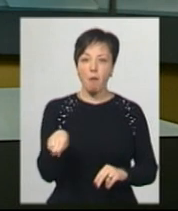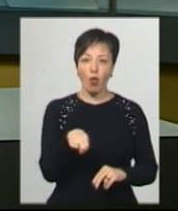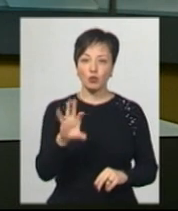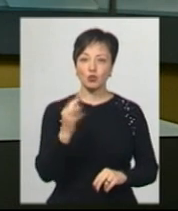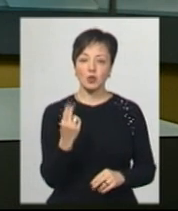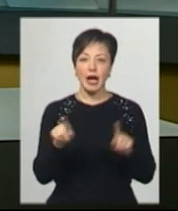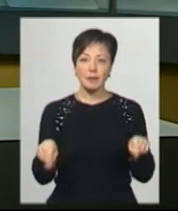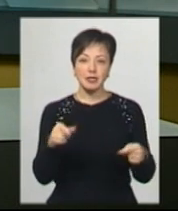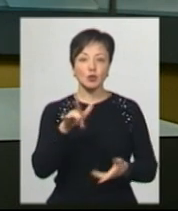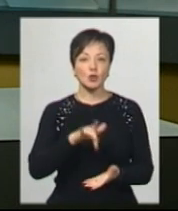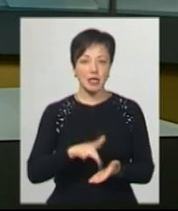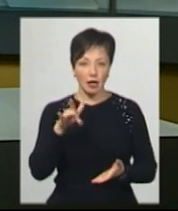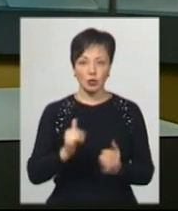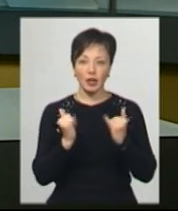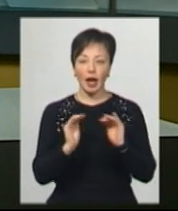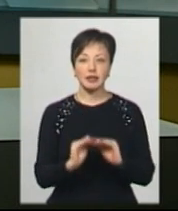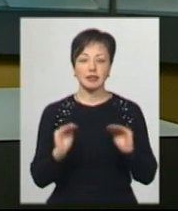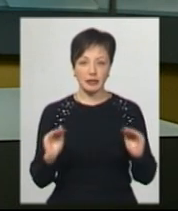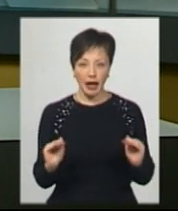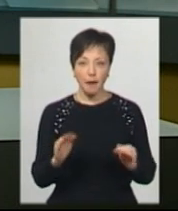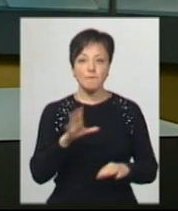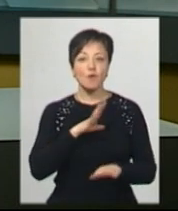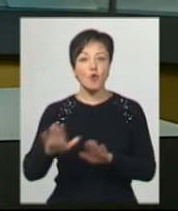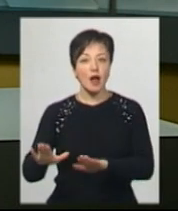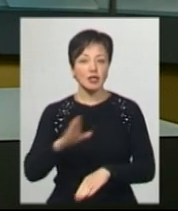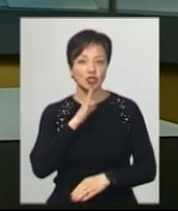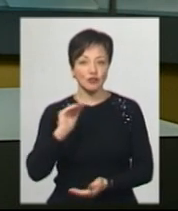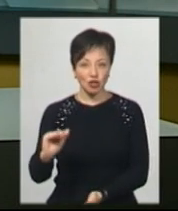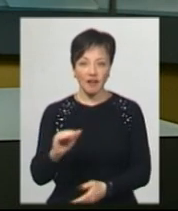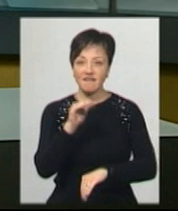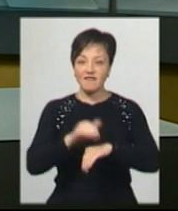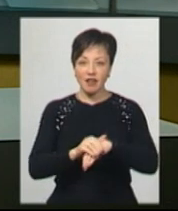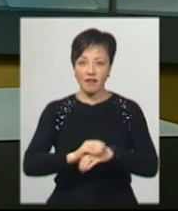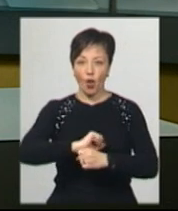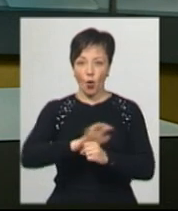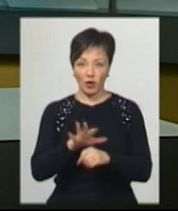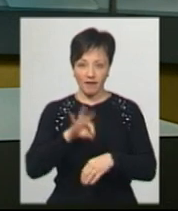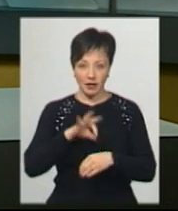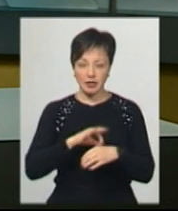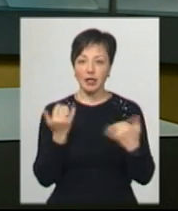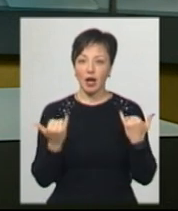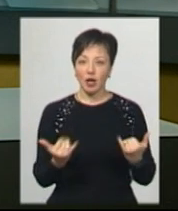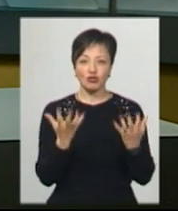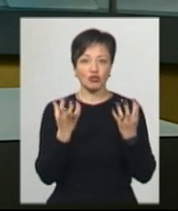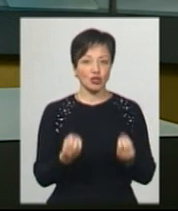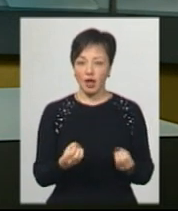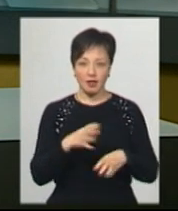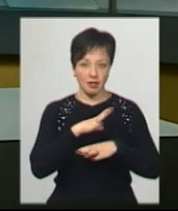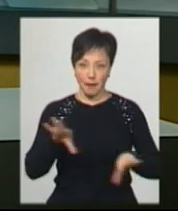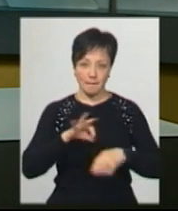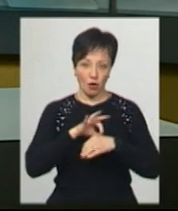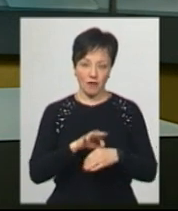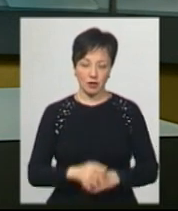соціально-реабілітаційного центру для дітей, де перебувала дівчинка, в якої виявили ковід-19, наразі ще не проведено,